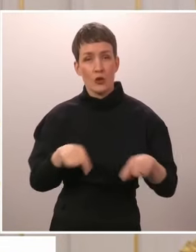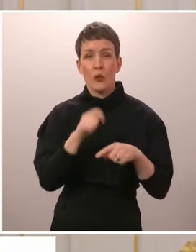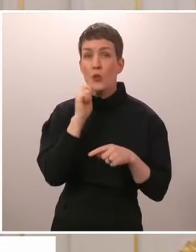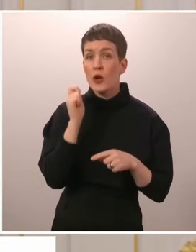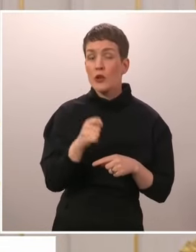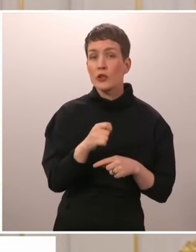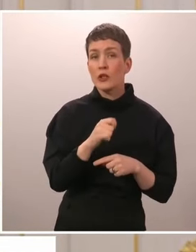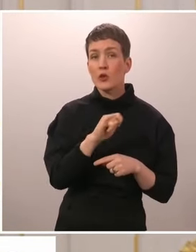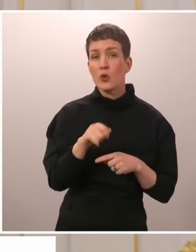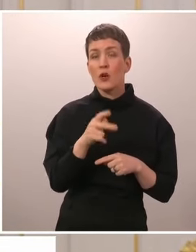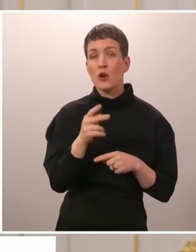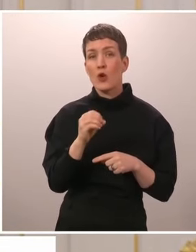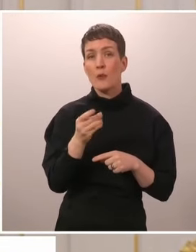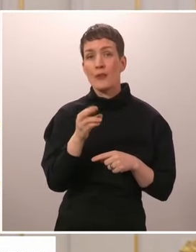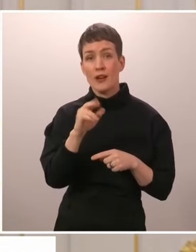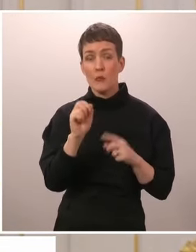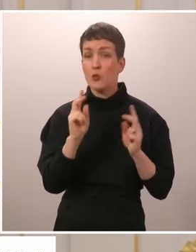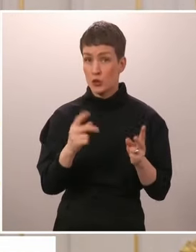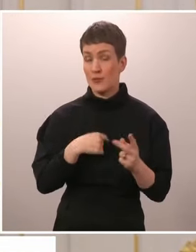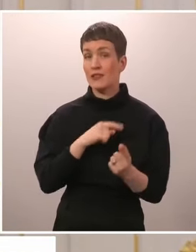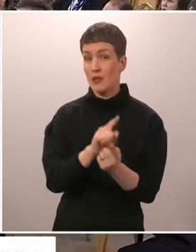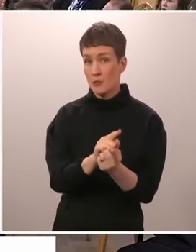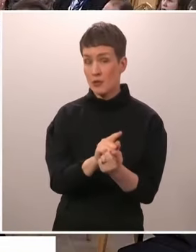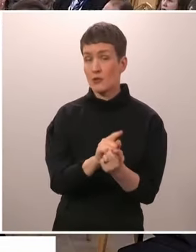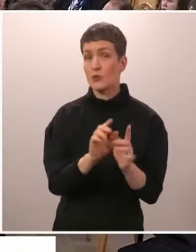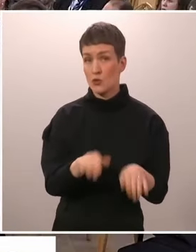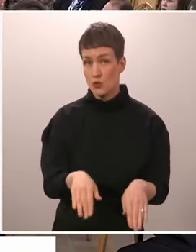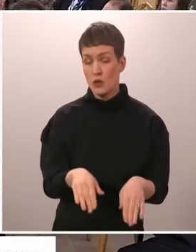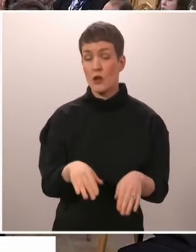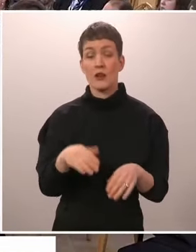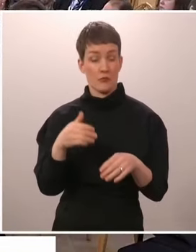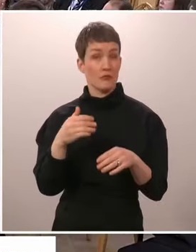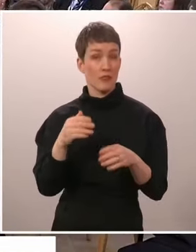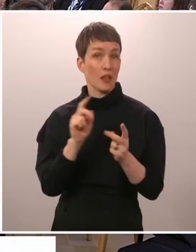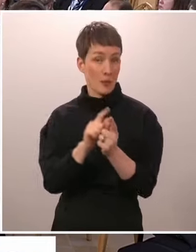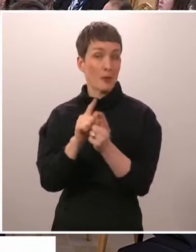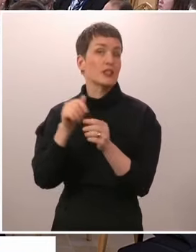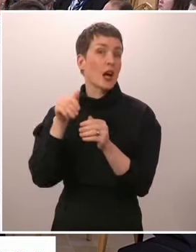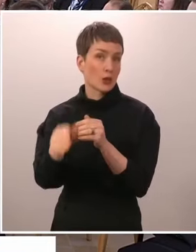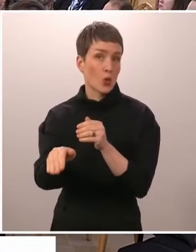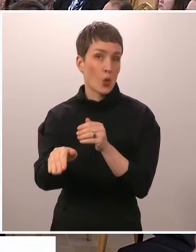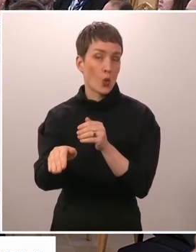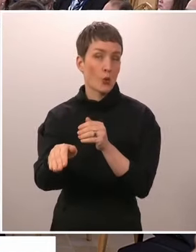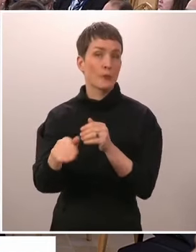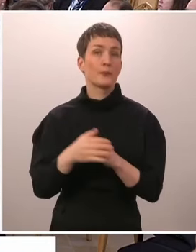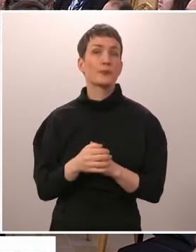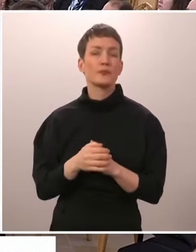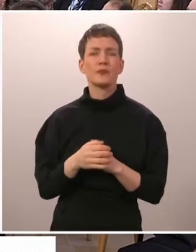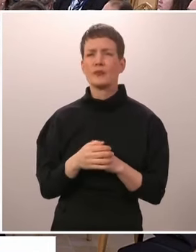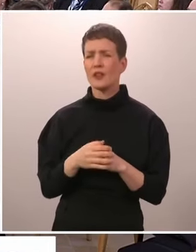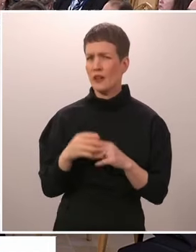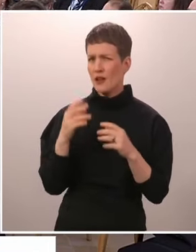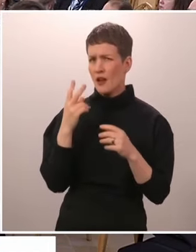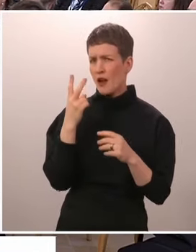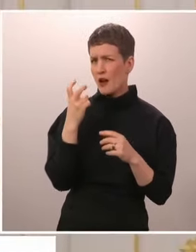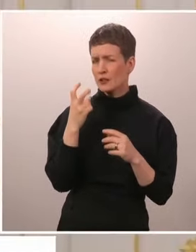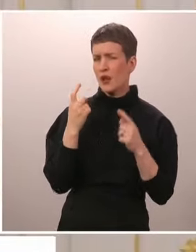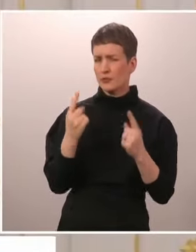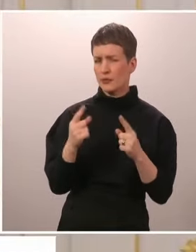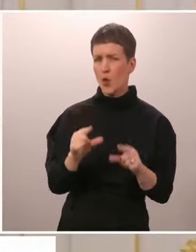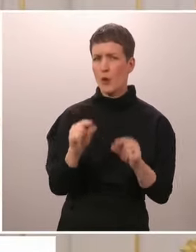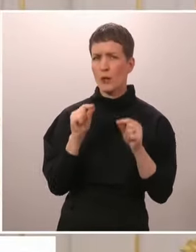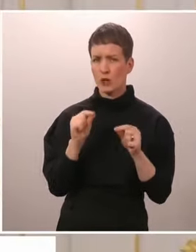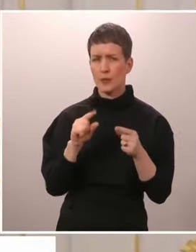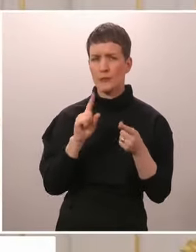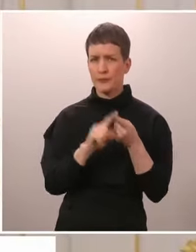Kopran, ja tulen jatkamaan näitä tapaamisia. Ehkä kaksi tällaista erityishuomiota. Ensimmäinen on se, että